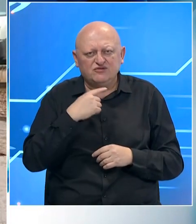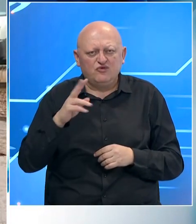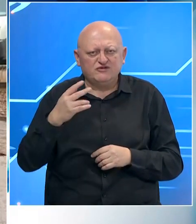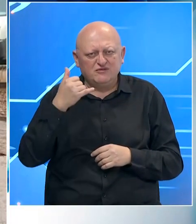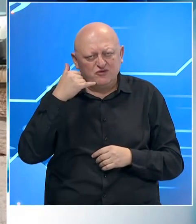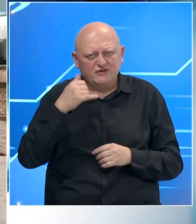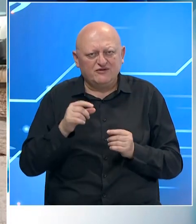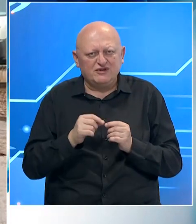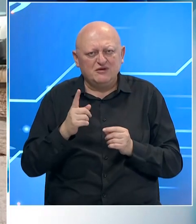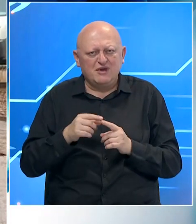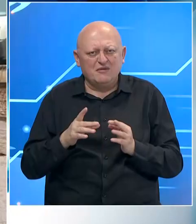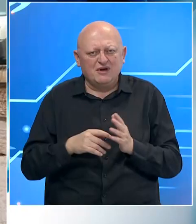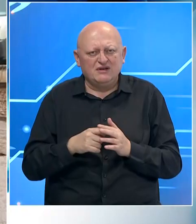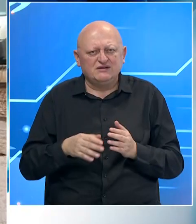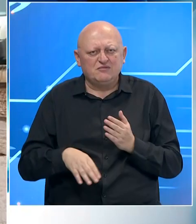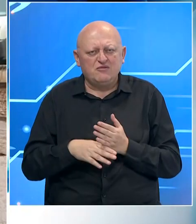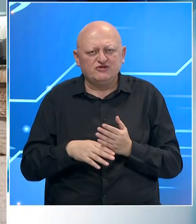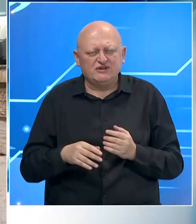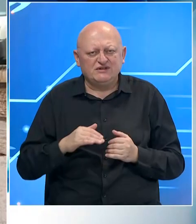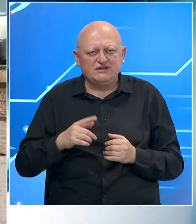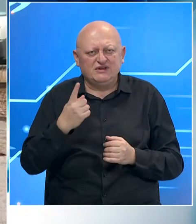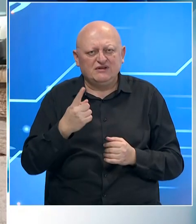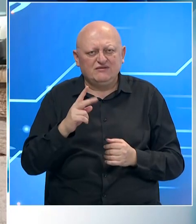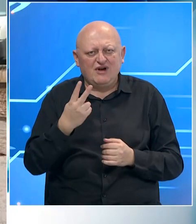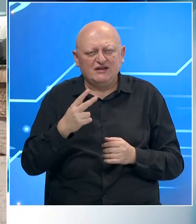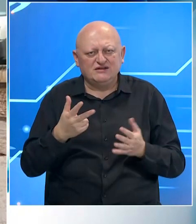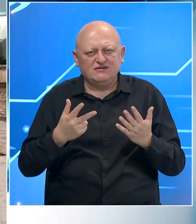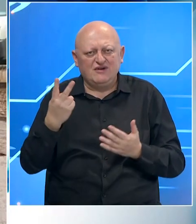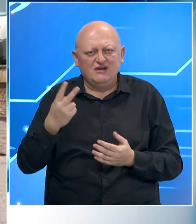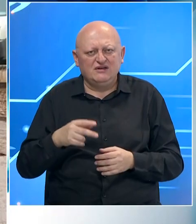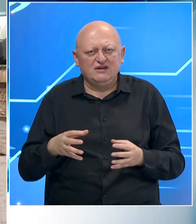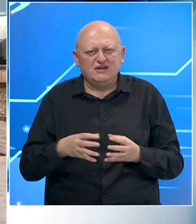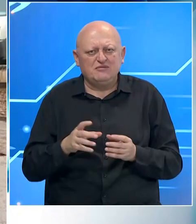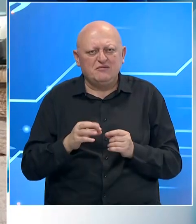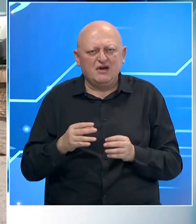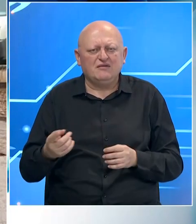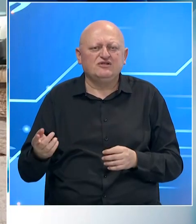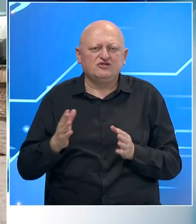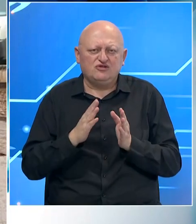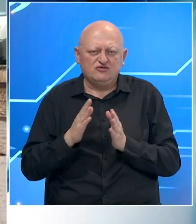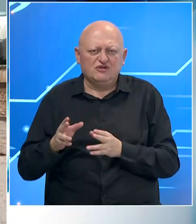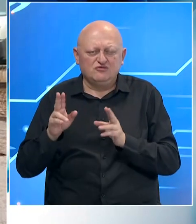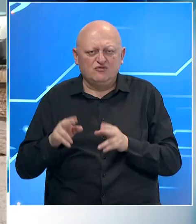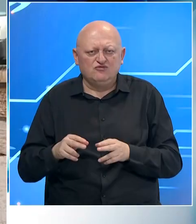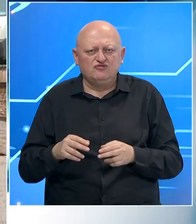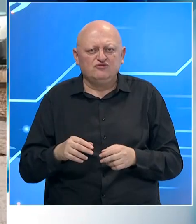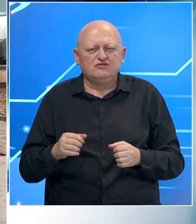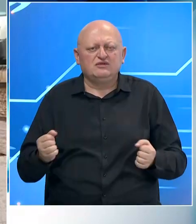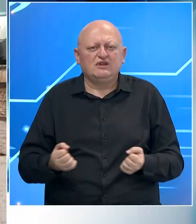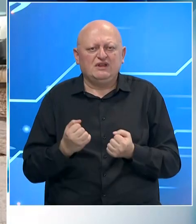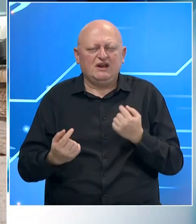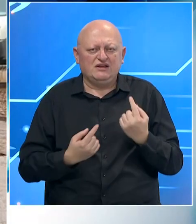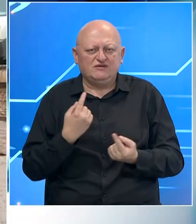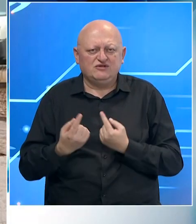dovoljan poziv na broj telefona Bihamka za pomoć na cesti 1282 i ekipe Bihamka će se u skladu sa svojim